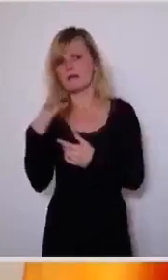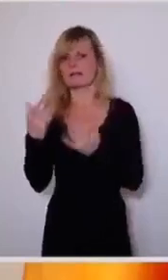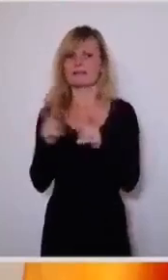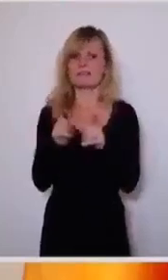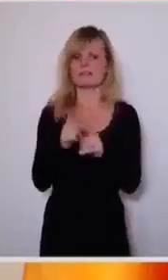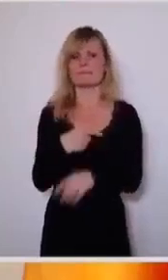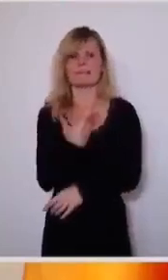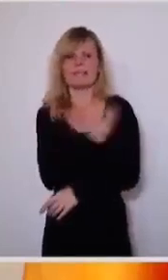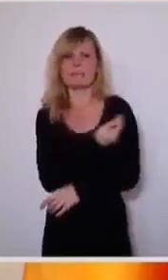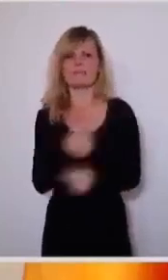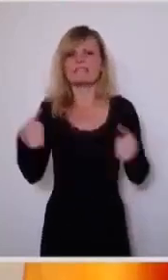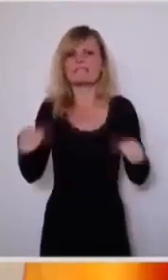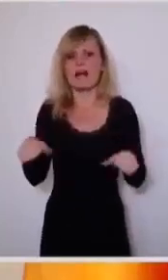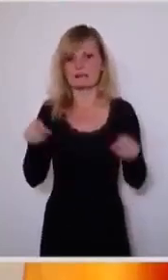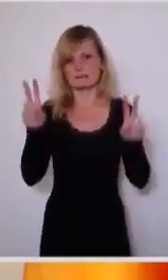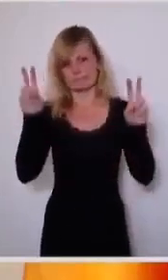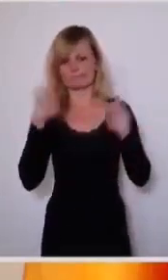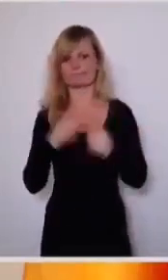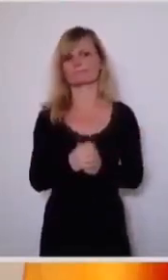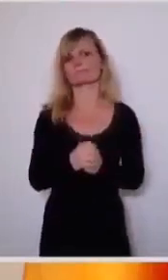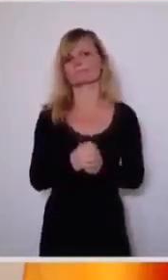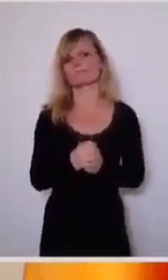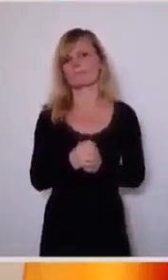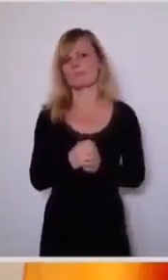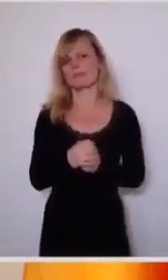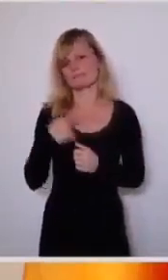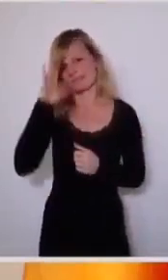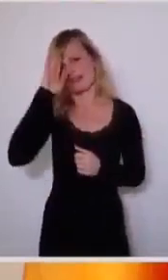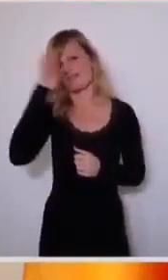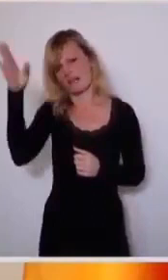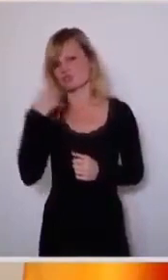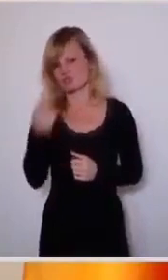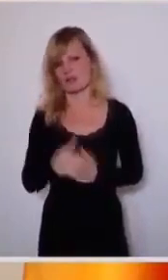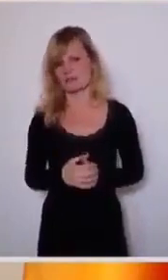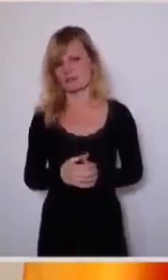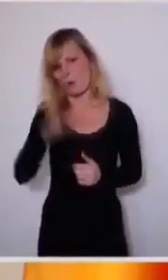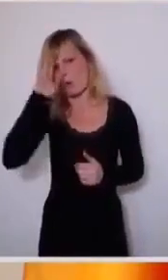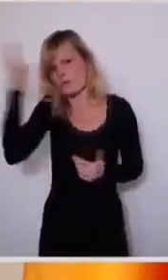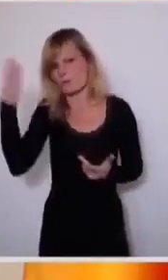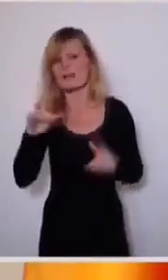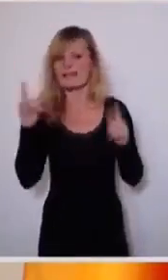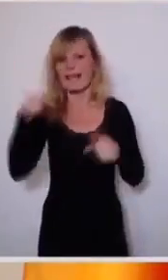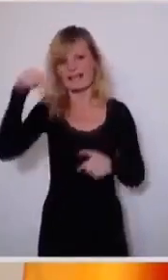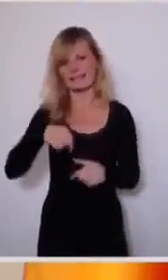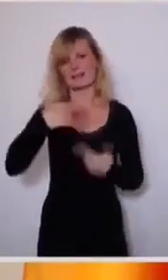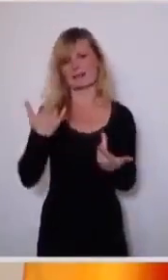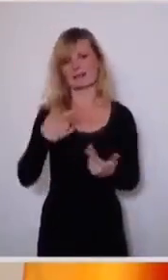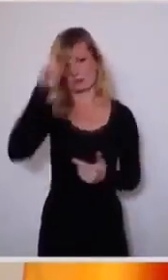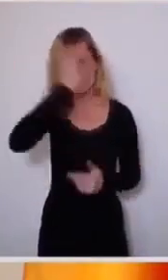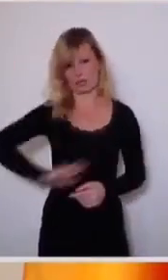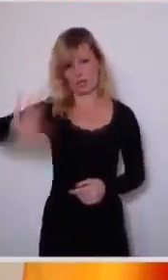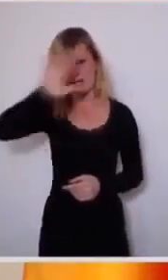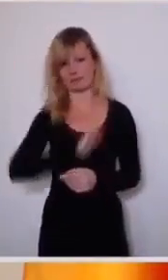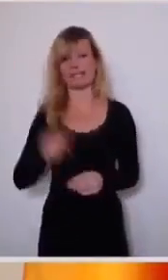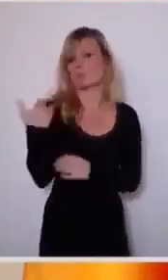So eine Art Impfzwang, will man deutlich sagen, das ist Unfug. Niemand wird in der Bundesrepublik Deutschland gegen